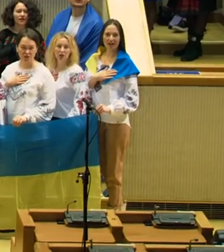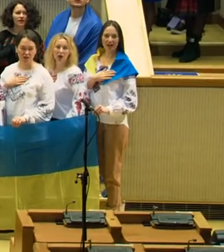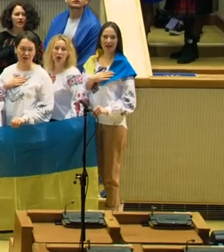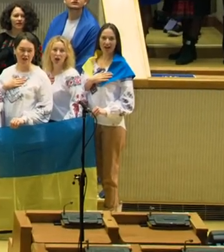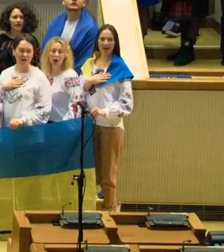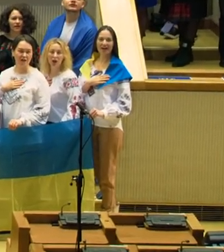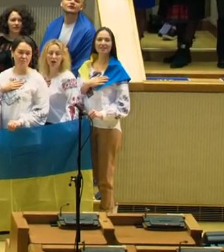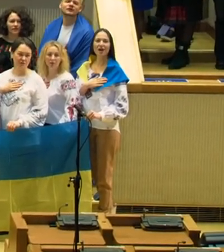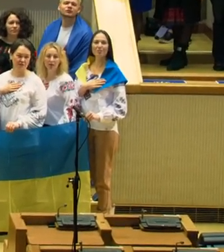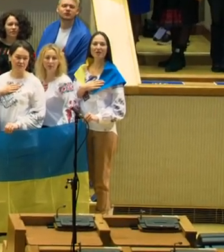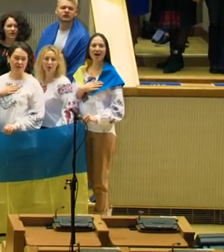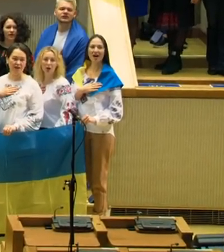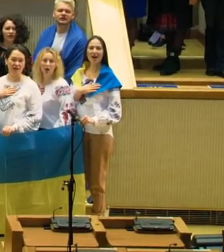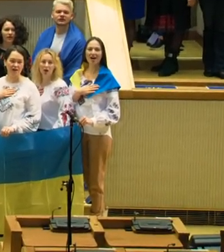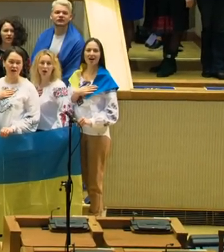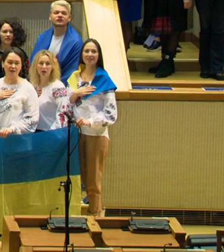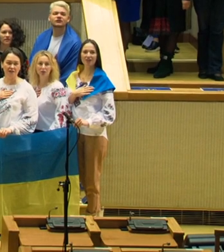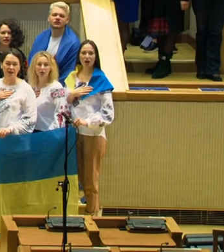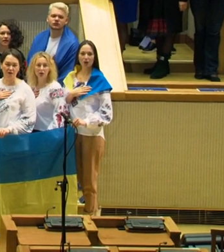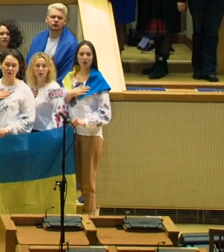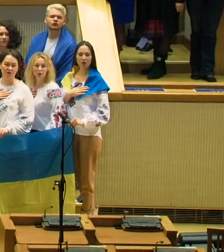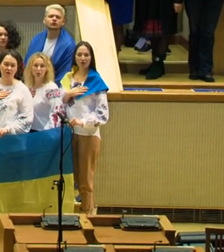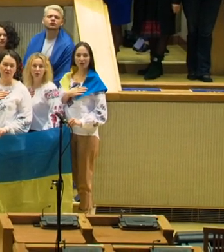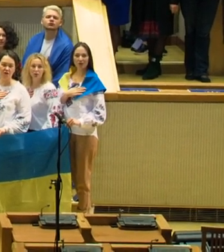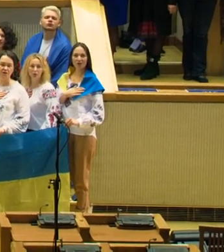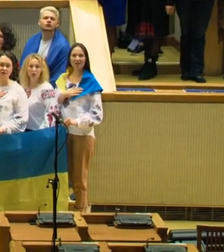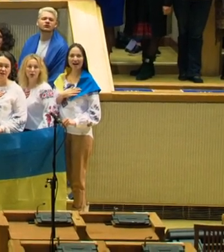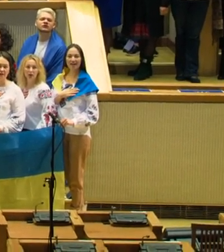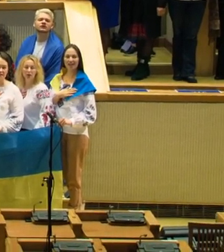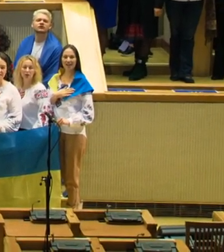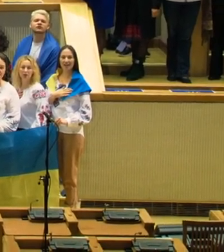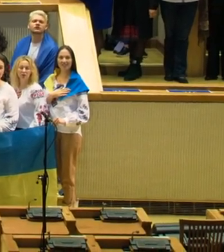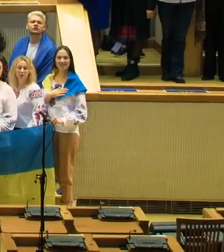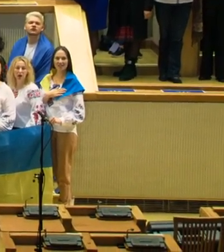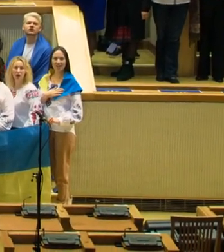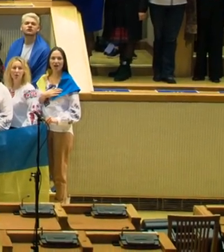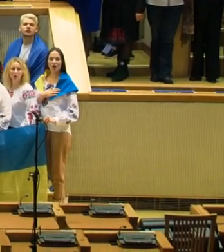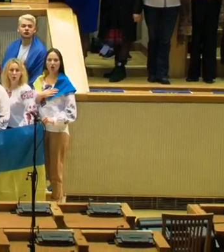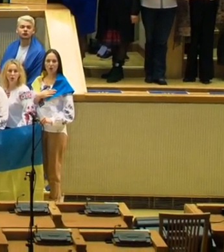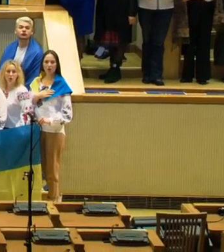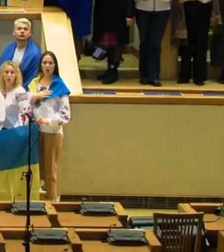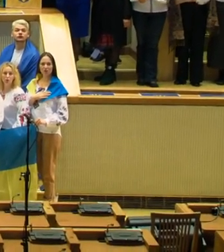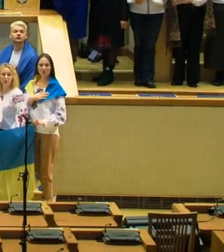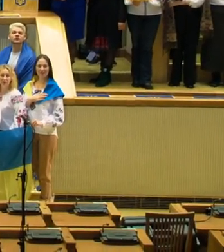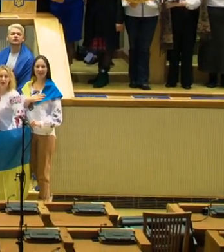yra ir bus iki Ukrainos